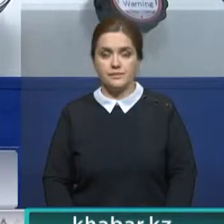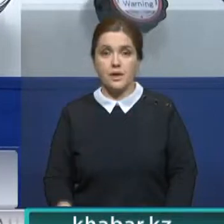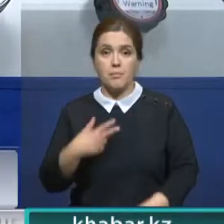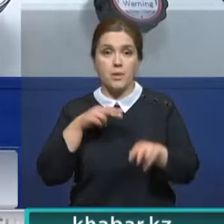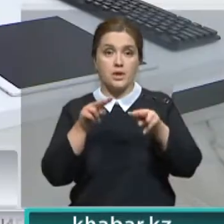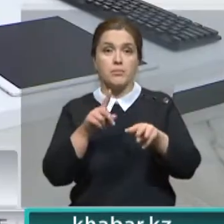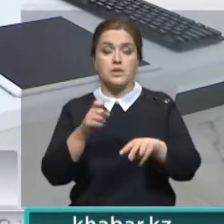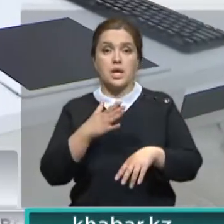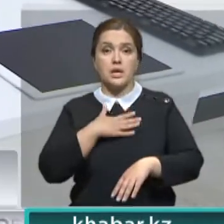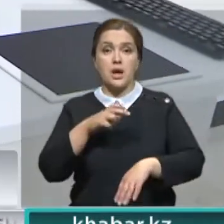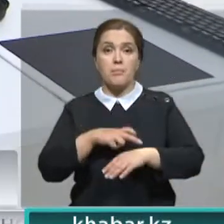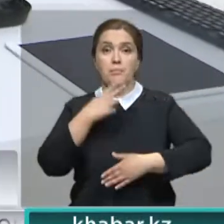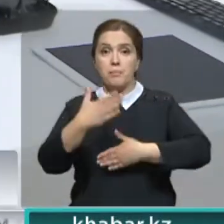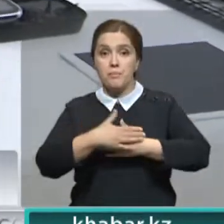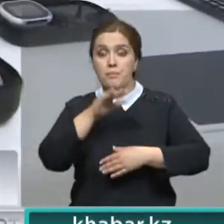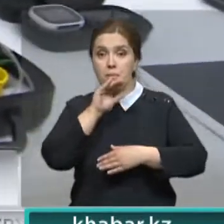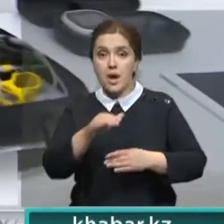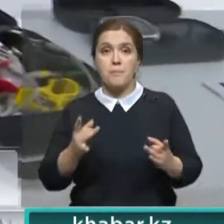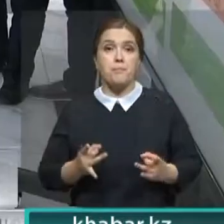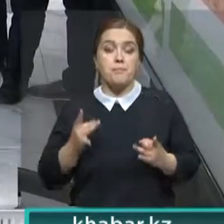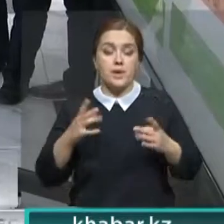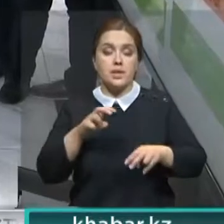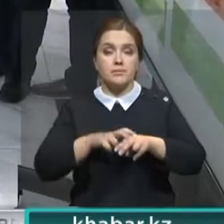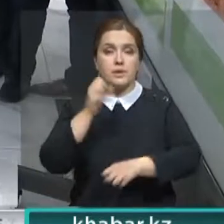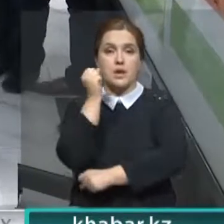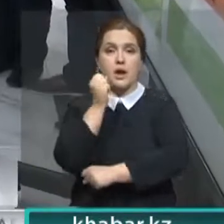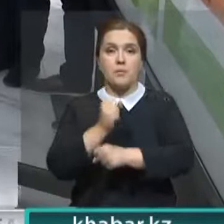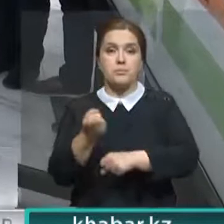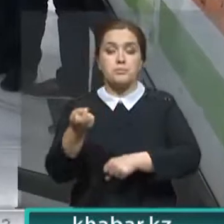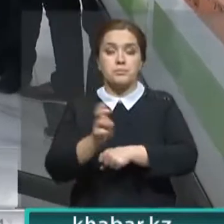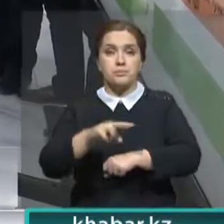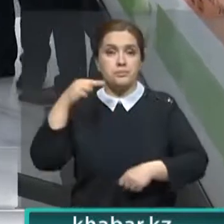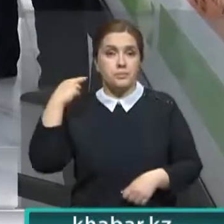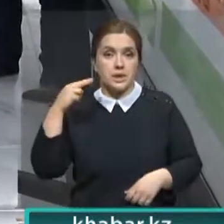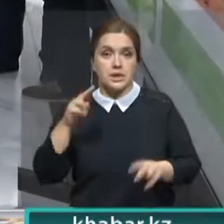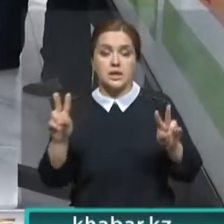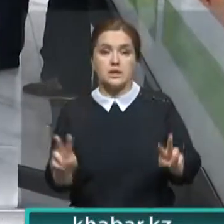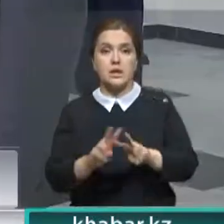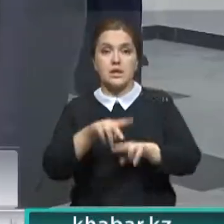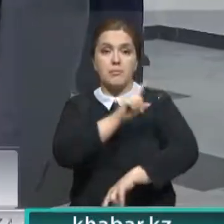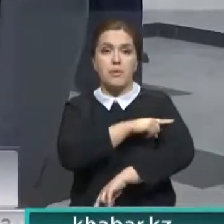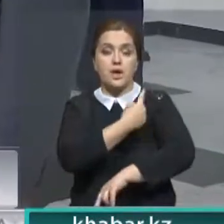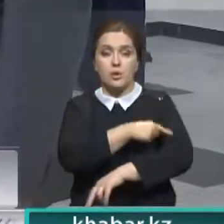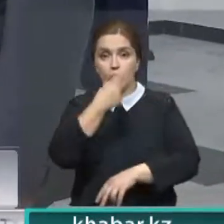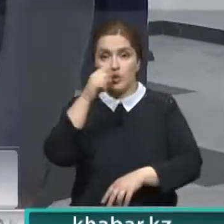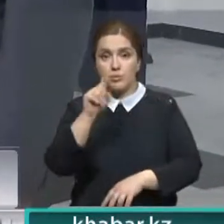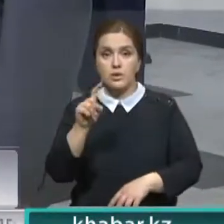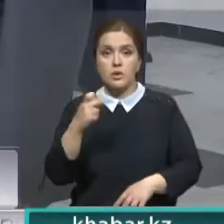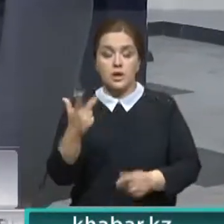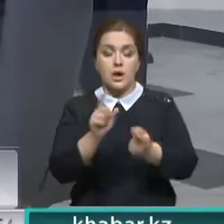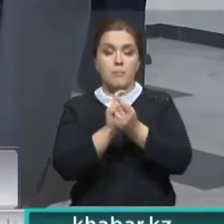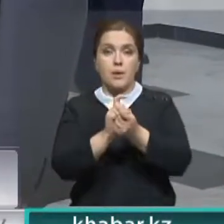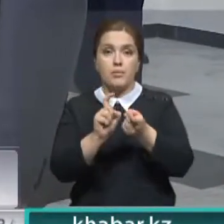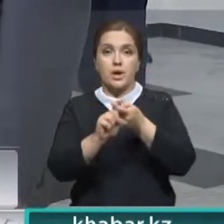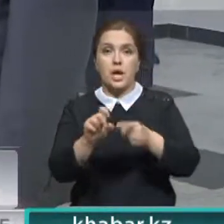нашими пациентами. В канун профессионального праздника медработников посетил президент и столичную поликлинику номер 103. В борьбе с коронавирусом